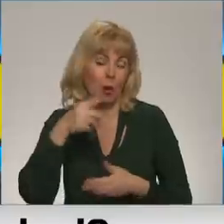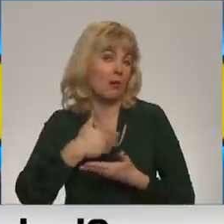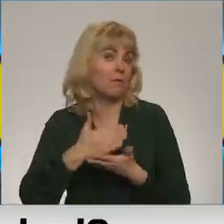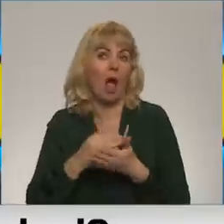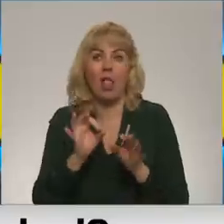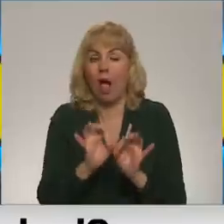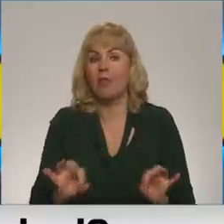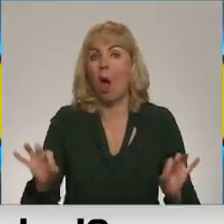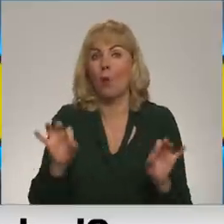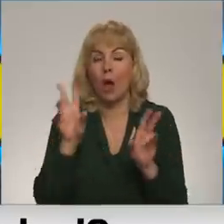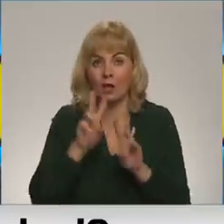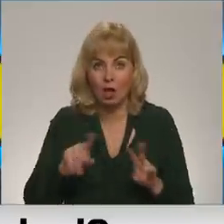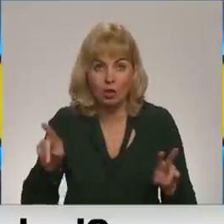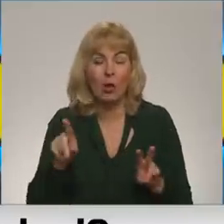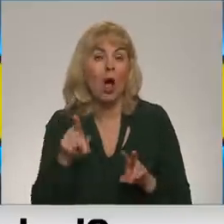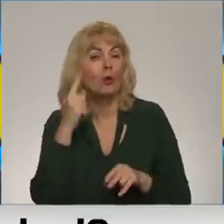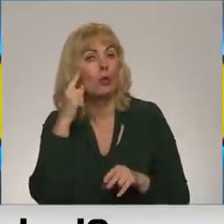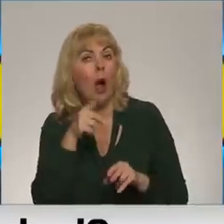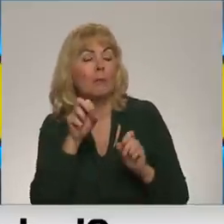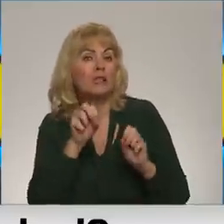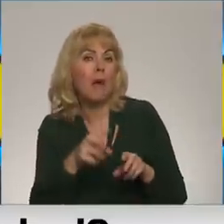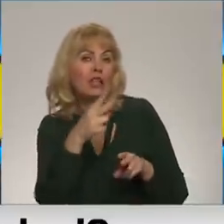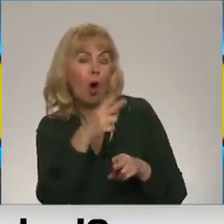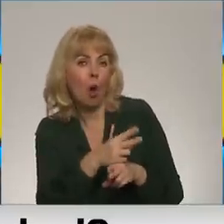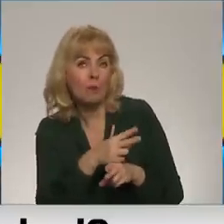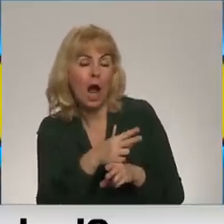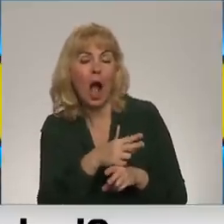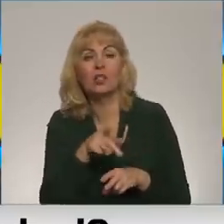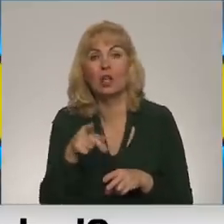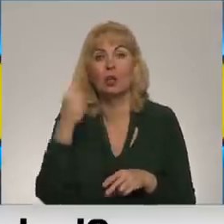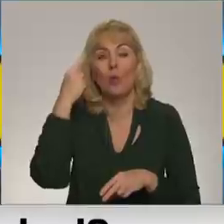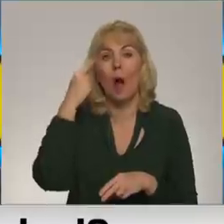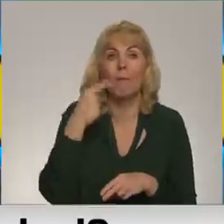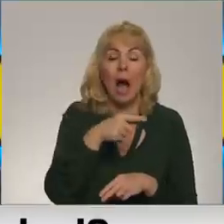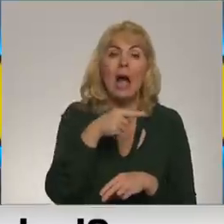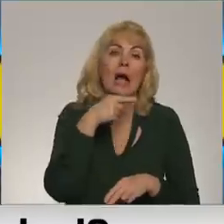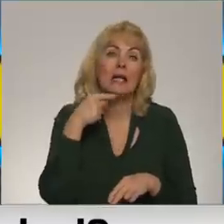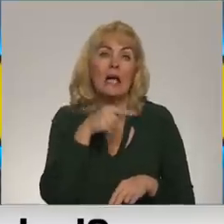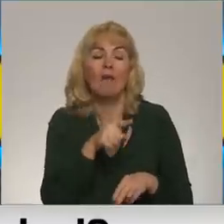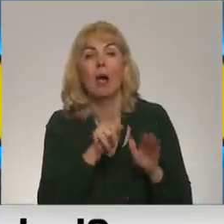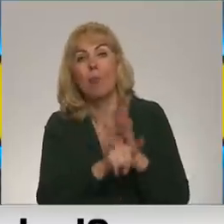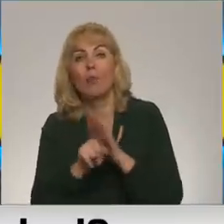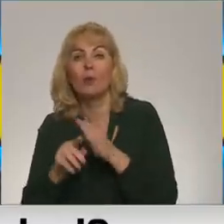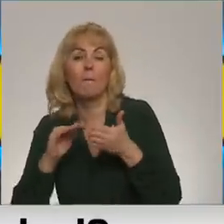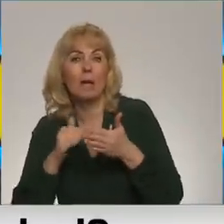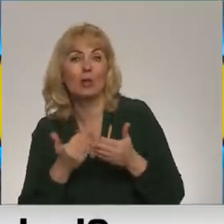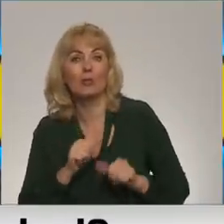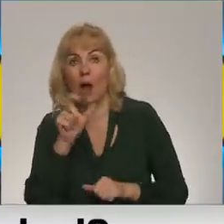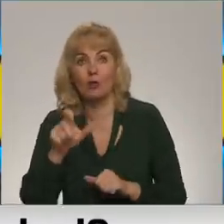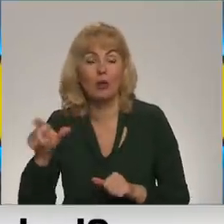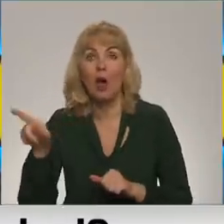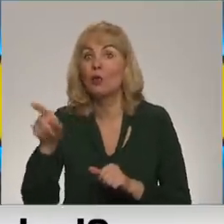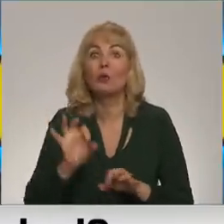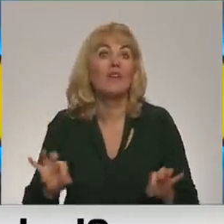vienu. Daļa runā pa šos operāciju, kas ir ļoti filigrāna. Tur, kad krīvīgi bombardētu pilsēt, cilvēt dzīvotājus Kremlis mēdījos